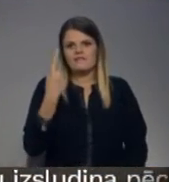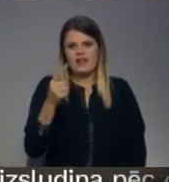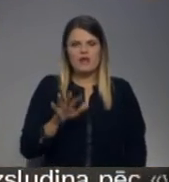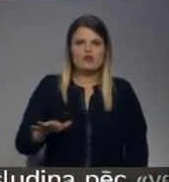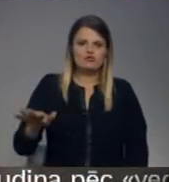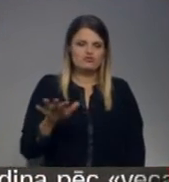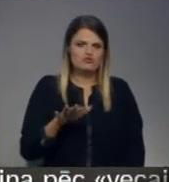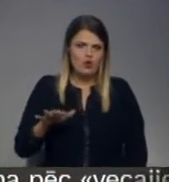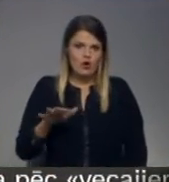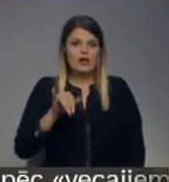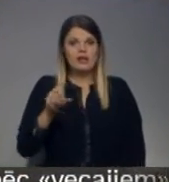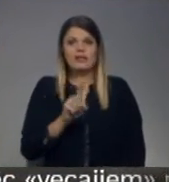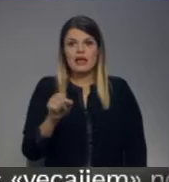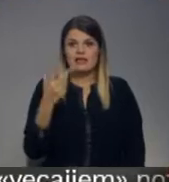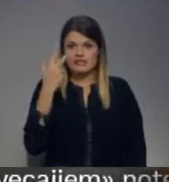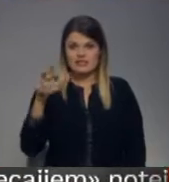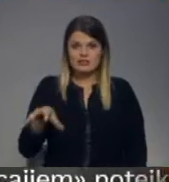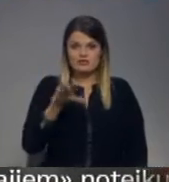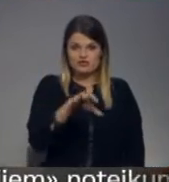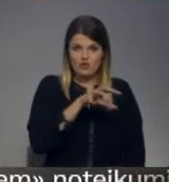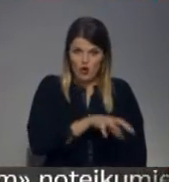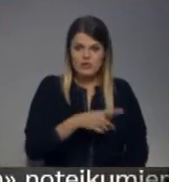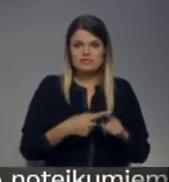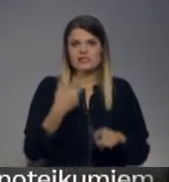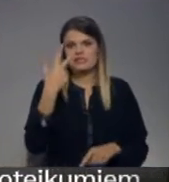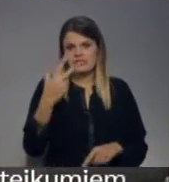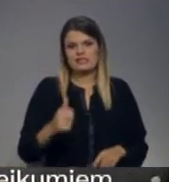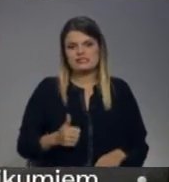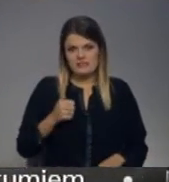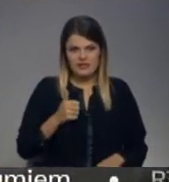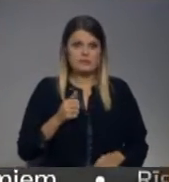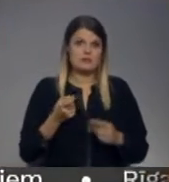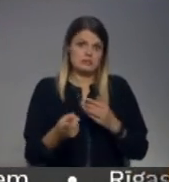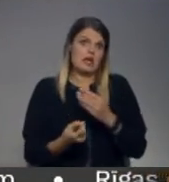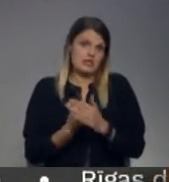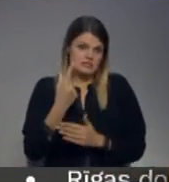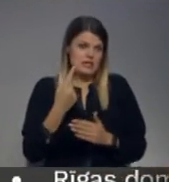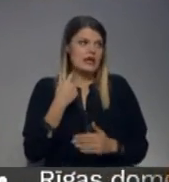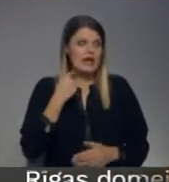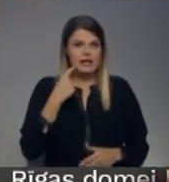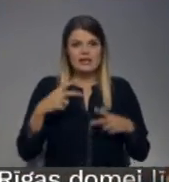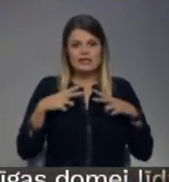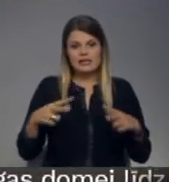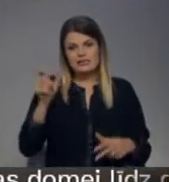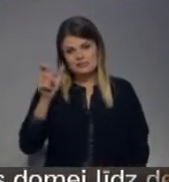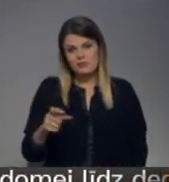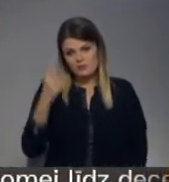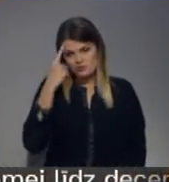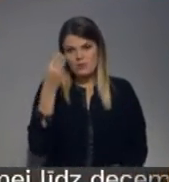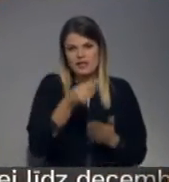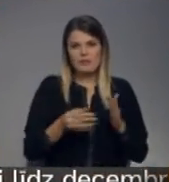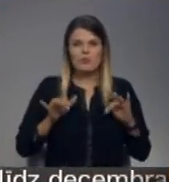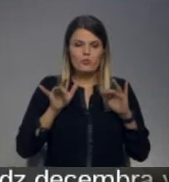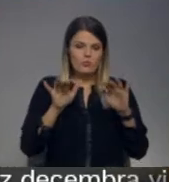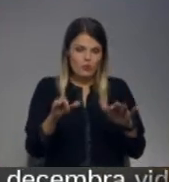viena zona, jā. Tad, ja ar trīs zonas, tad vismaz trīs uzņēmumi. Nu, respektīvi, tā sanāk. Rīgas mērs gan prognozēja, ka iepirkuma